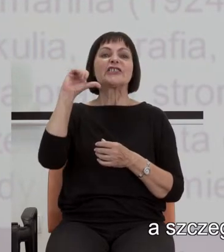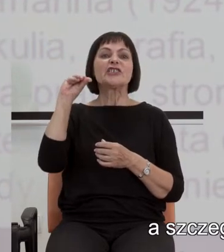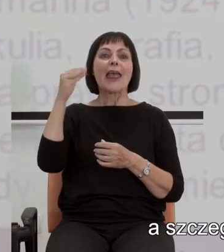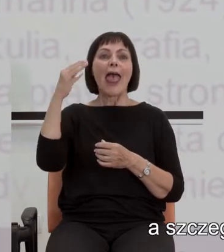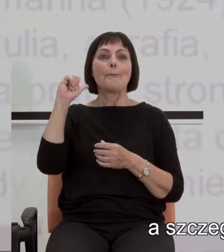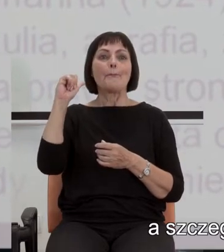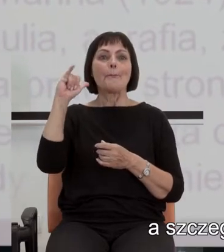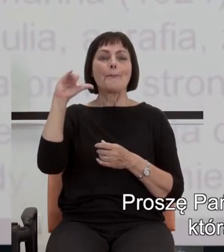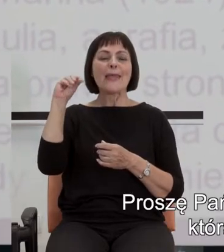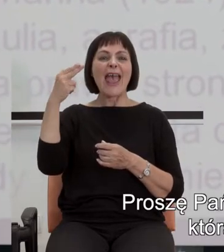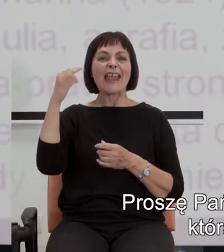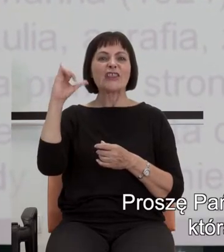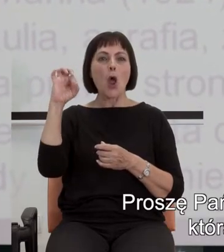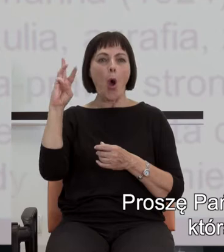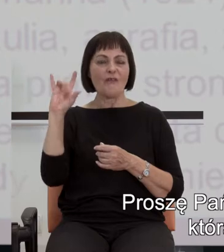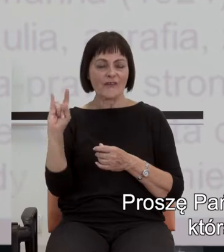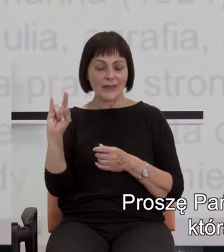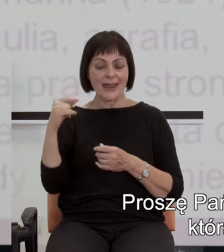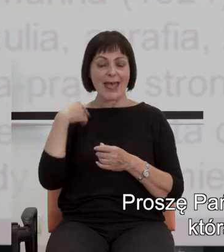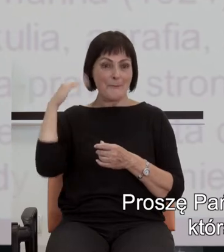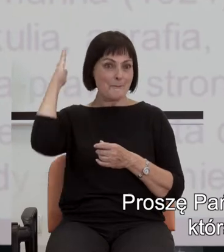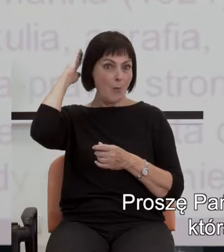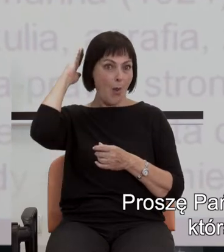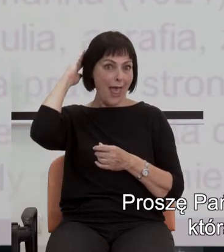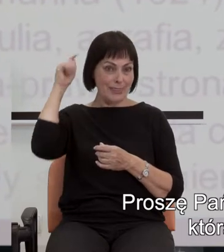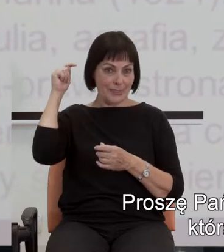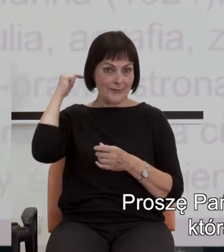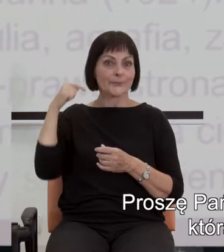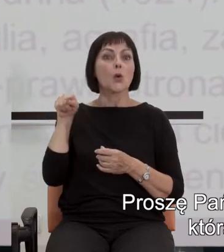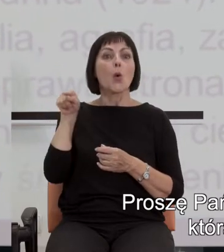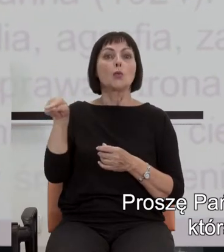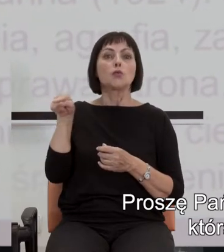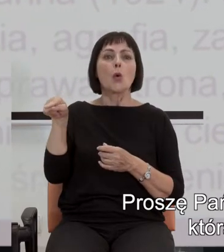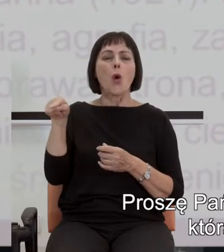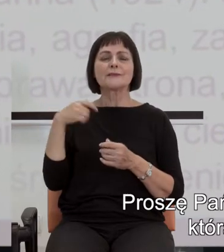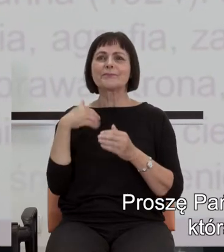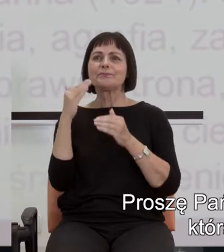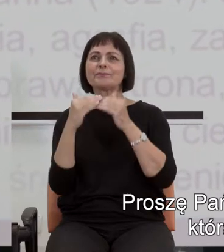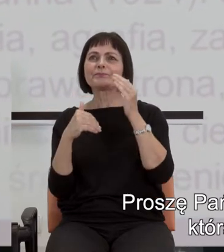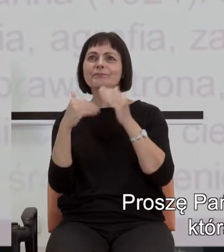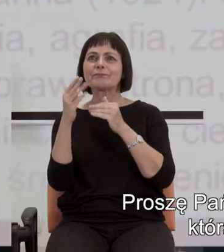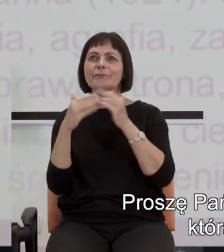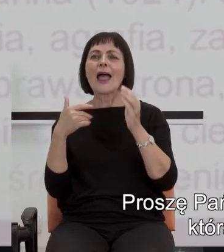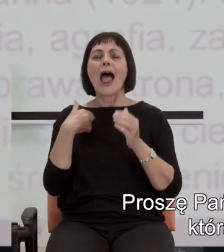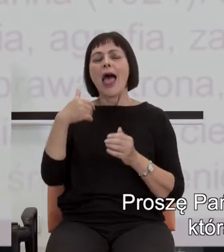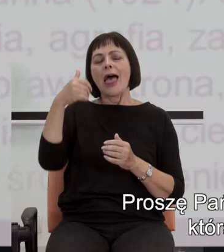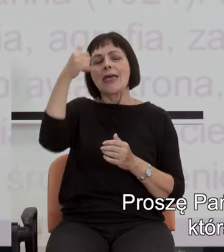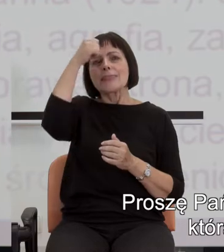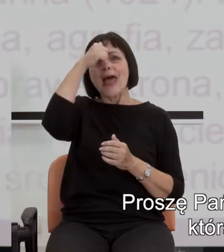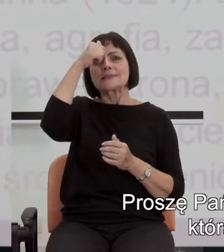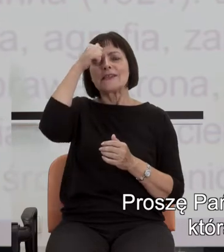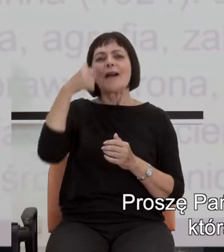śródciemieniowa. Proszę Państwa, płat ciemieniowy to jest taka struktura, którą nazywamy